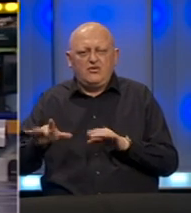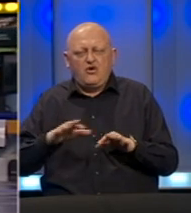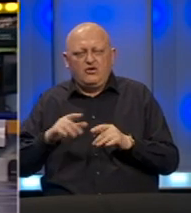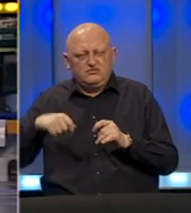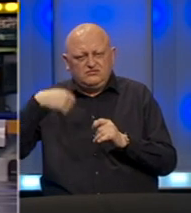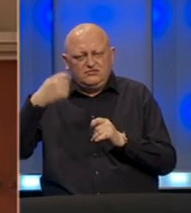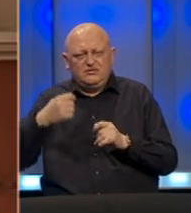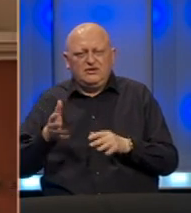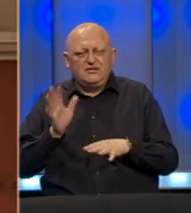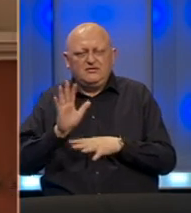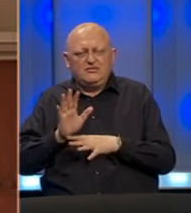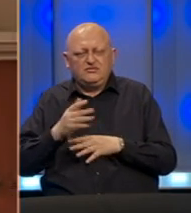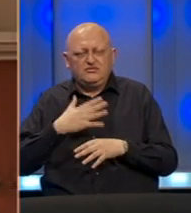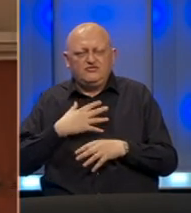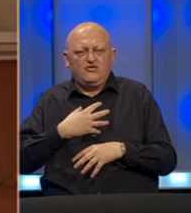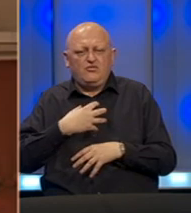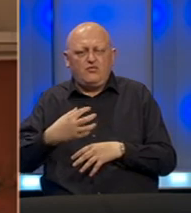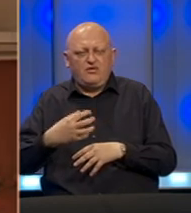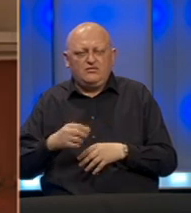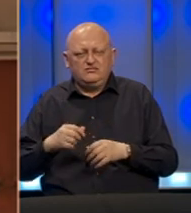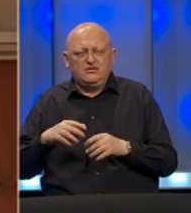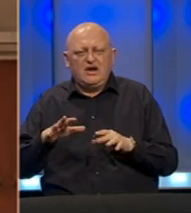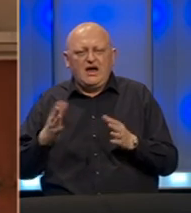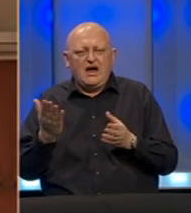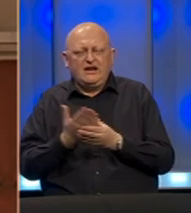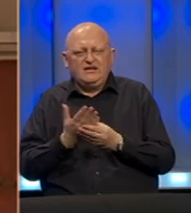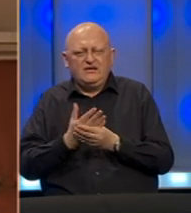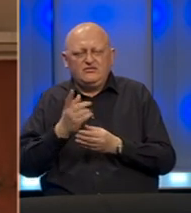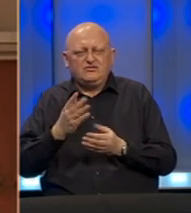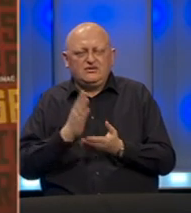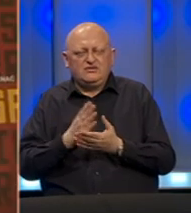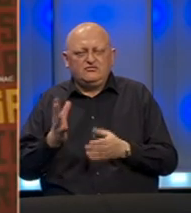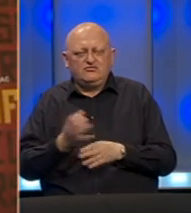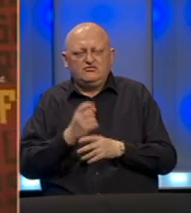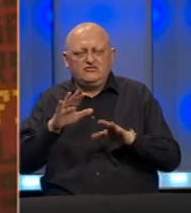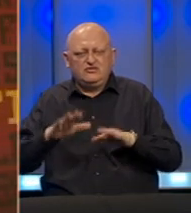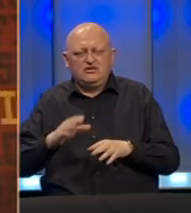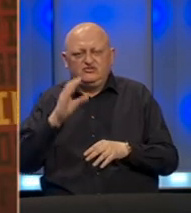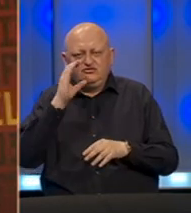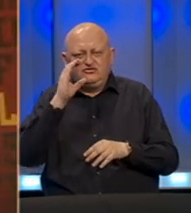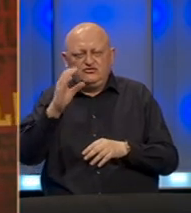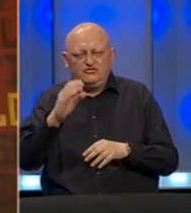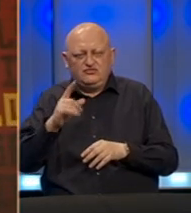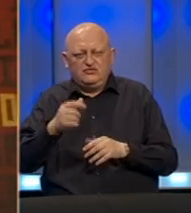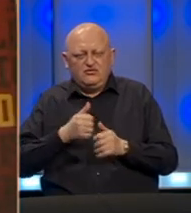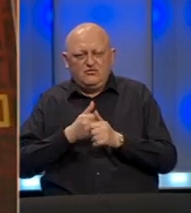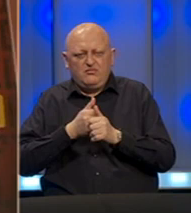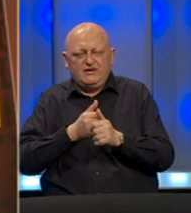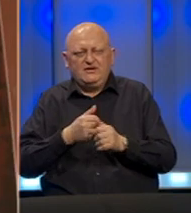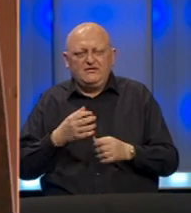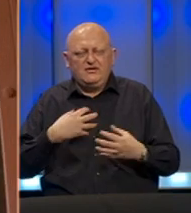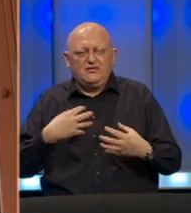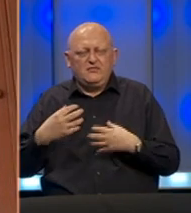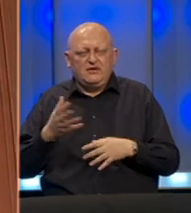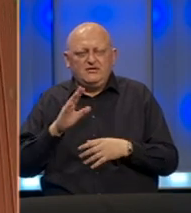emitovanje predstava iz svog bogatog arhiva. Na taj način uspjeli su zadržati publiku u rutini praćenja predstava,